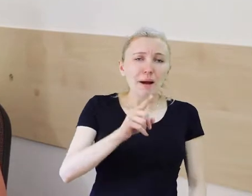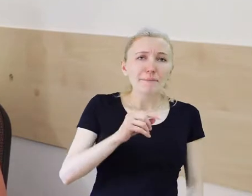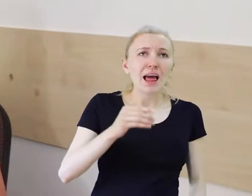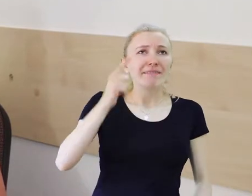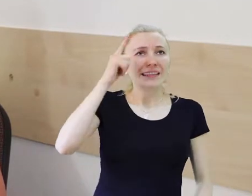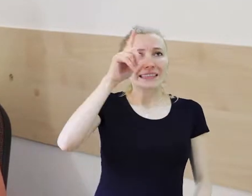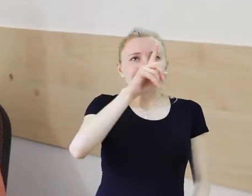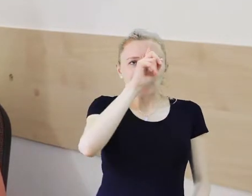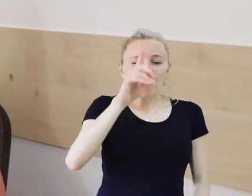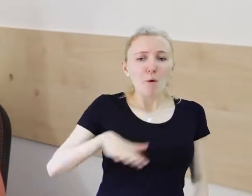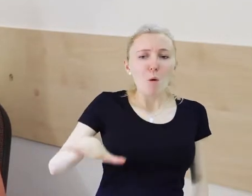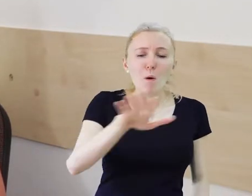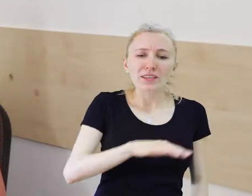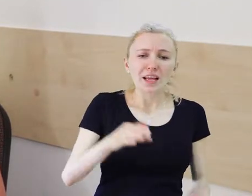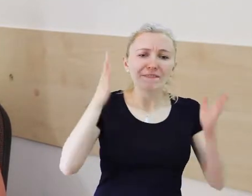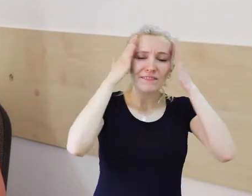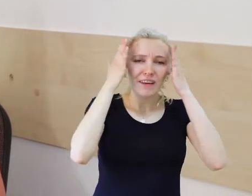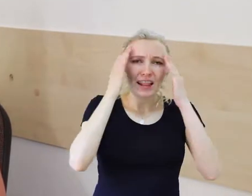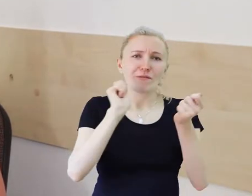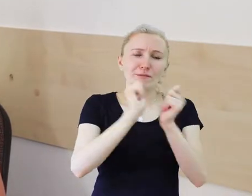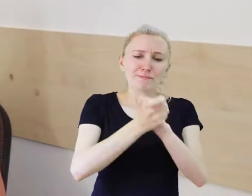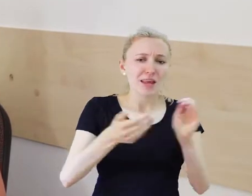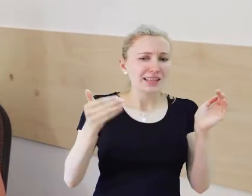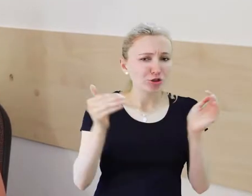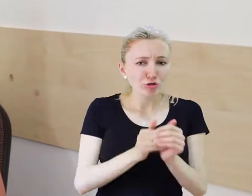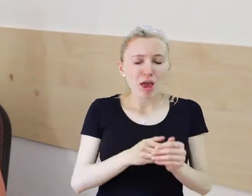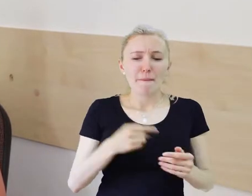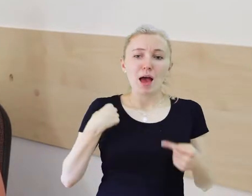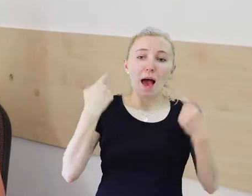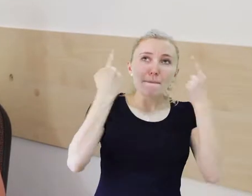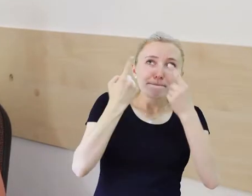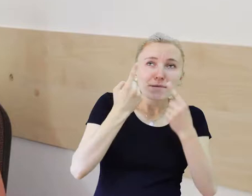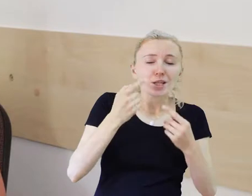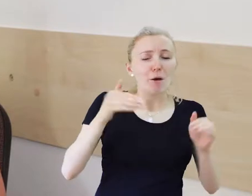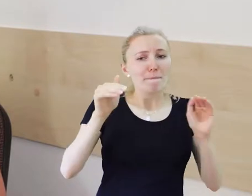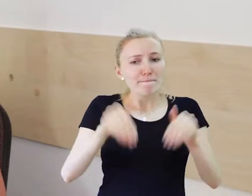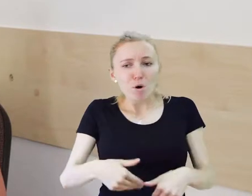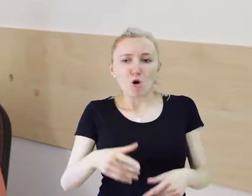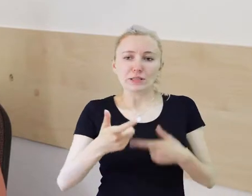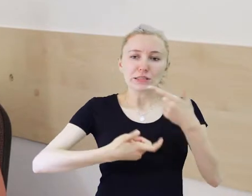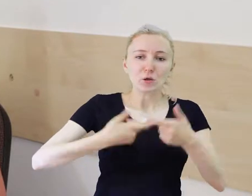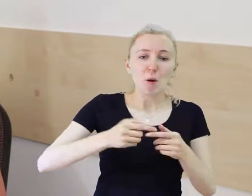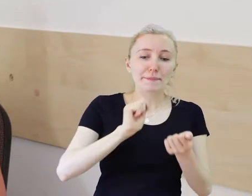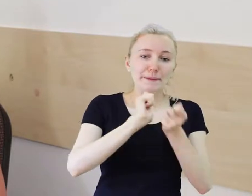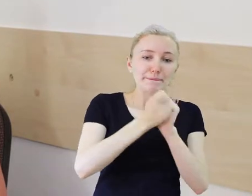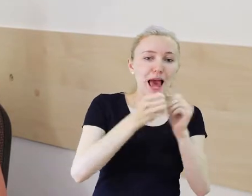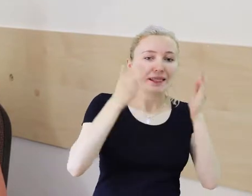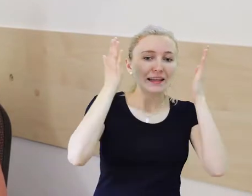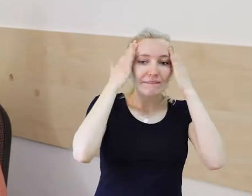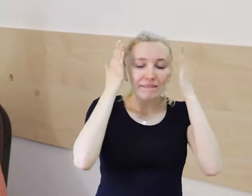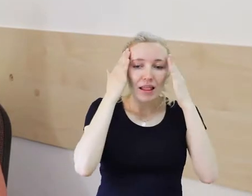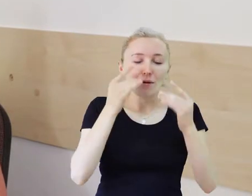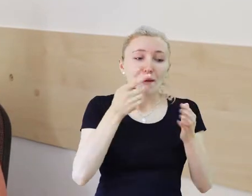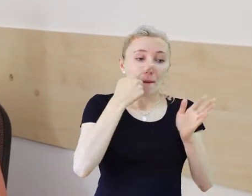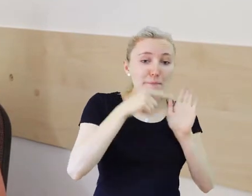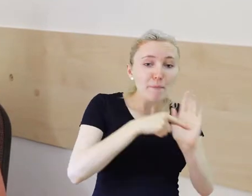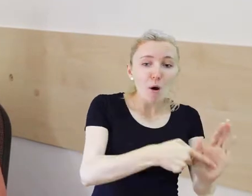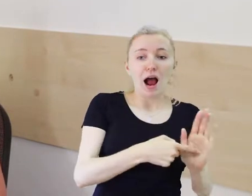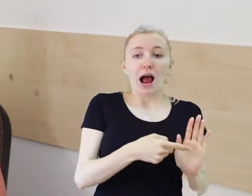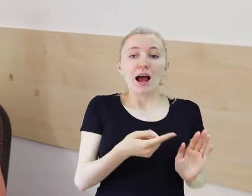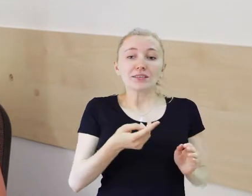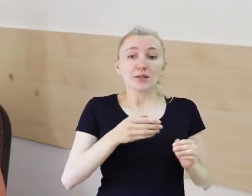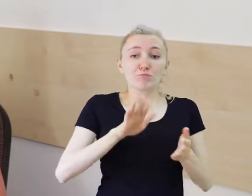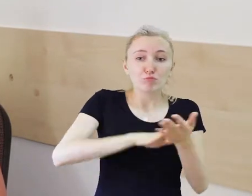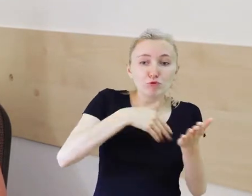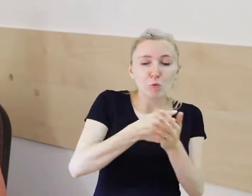Naprawdę, to trzeba przebudować świadomość społeczeństwa. A myślę, że tą świadomość przebudowują dobre przykłady. I